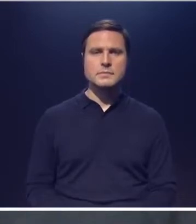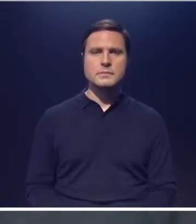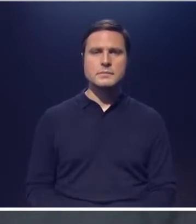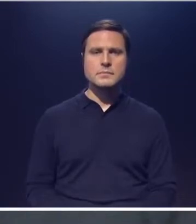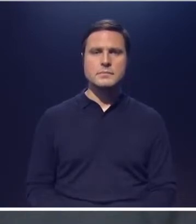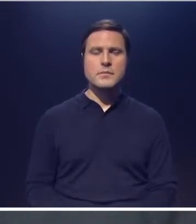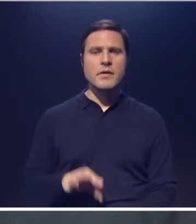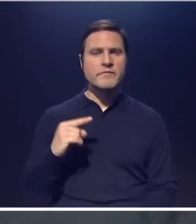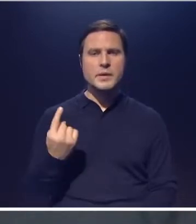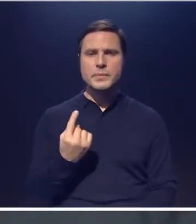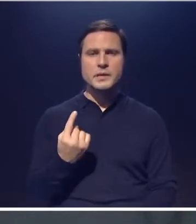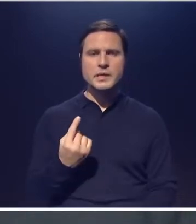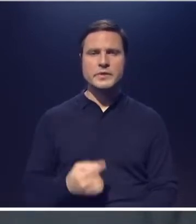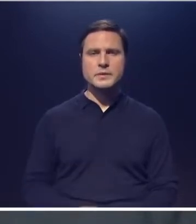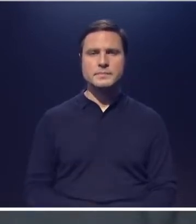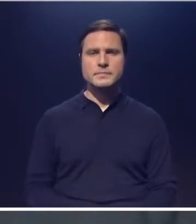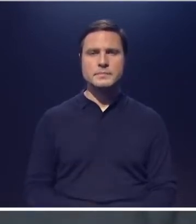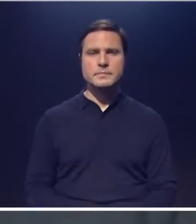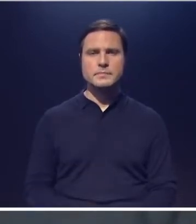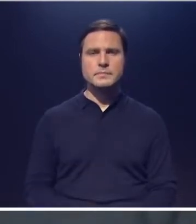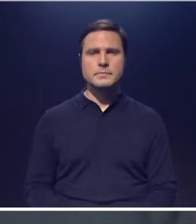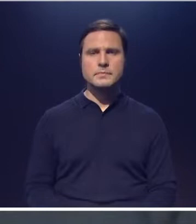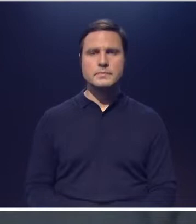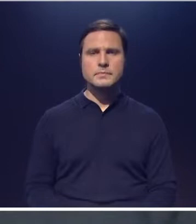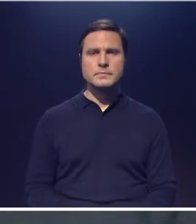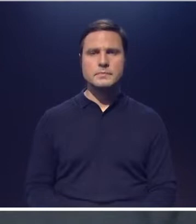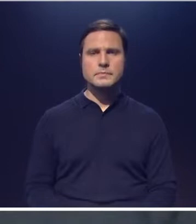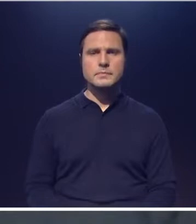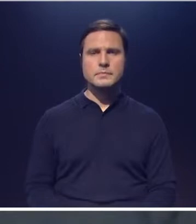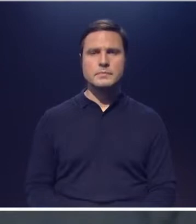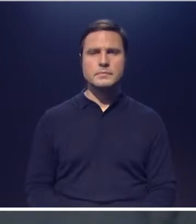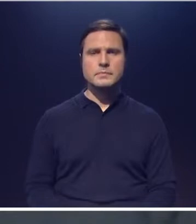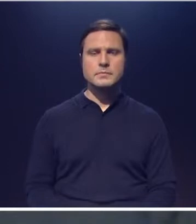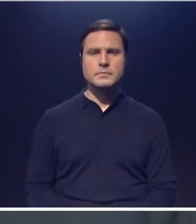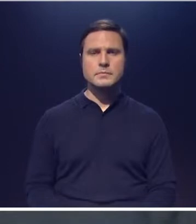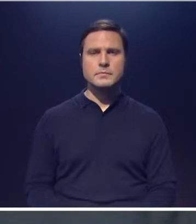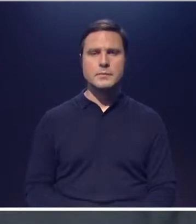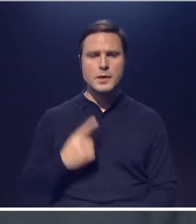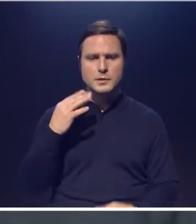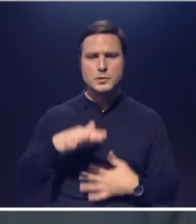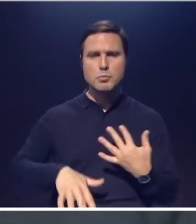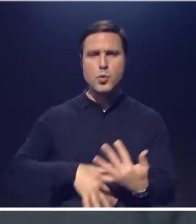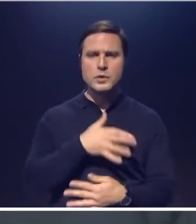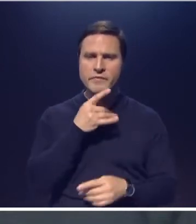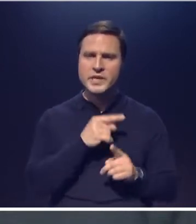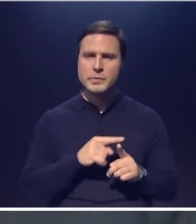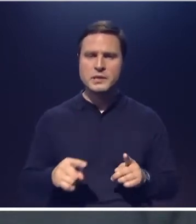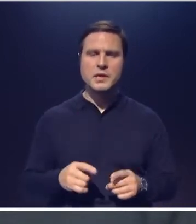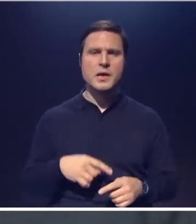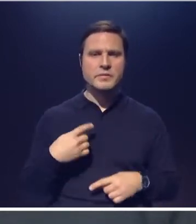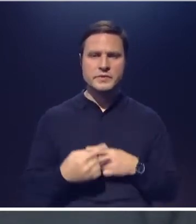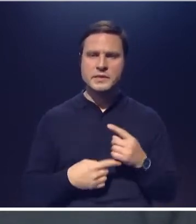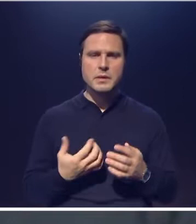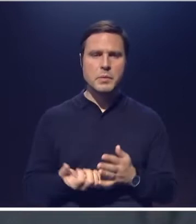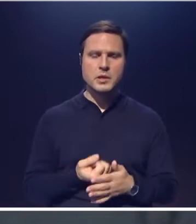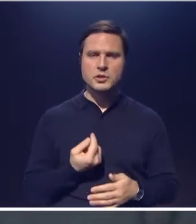Ну, во-первых, в смутные времена всегда повышается интерес